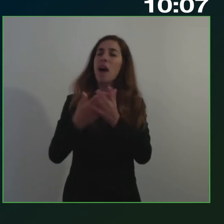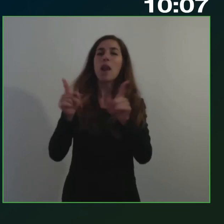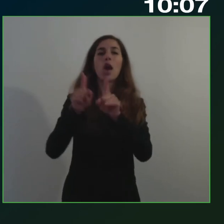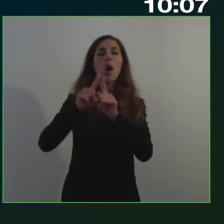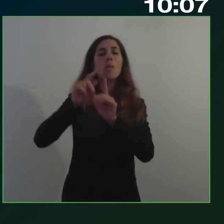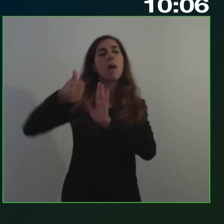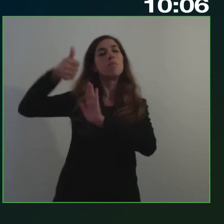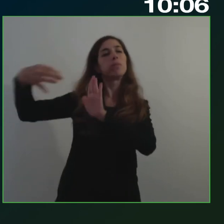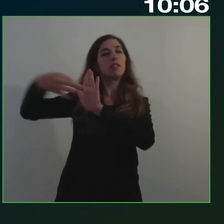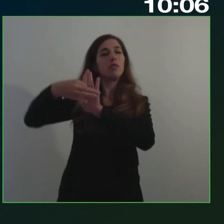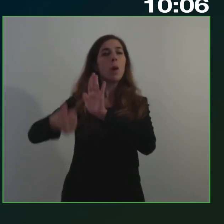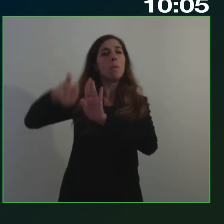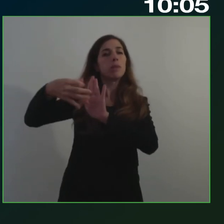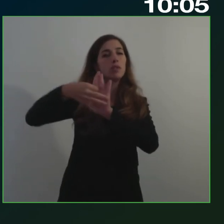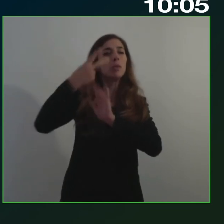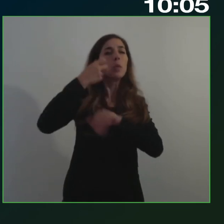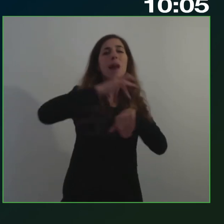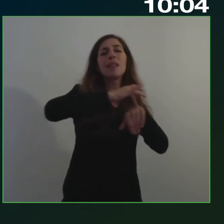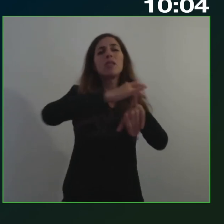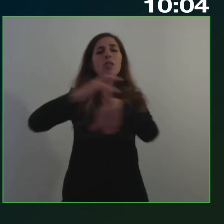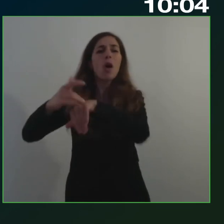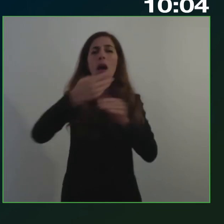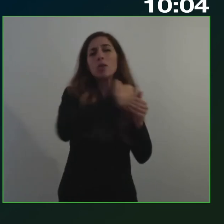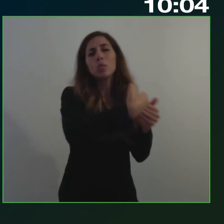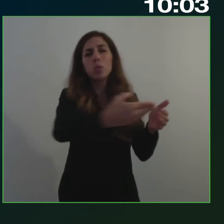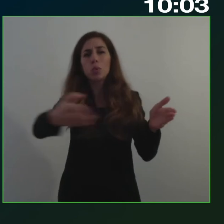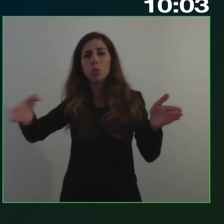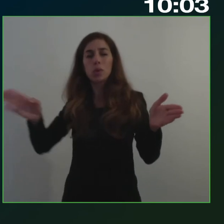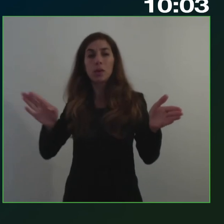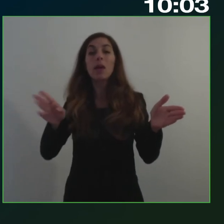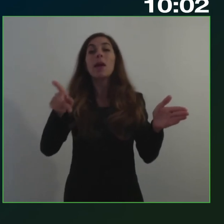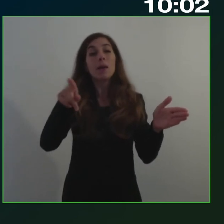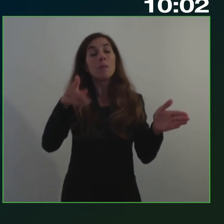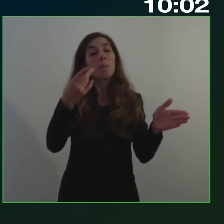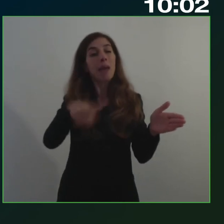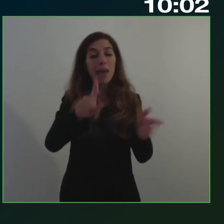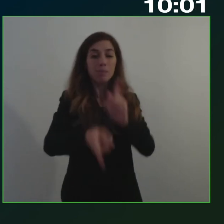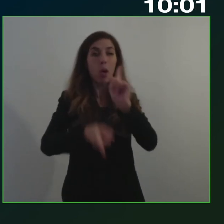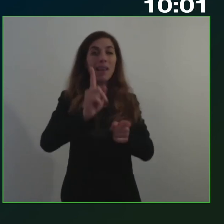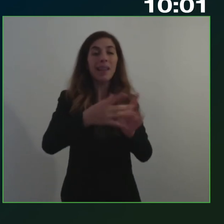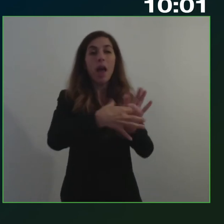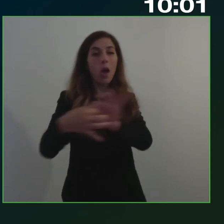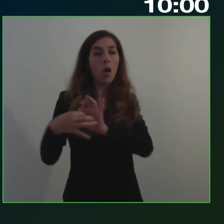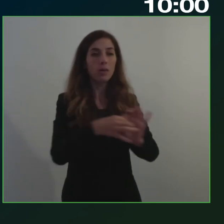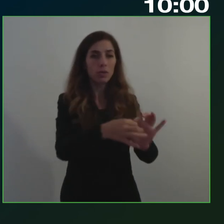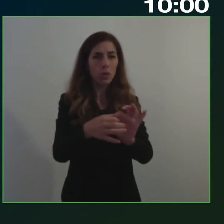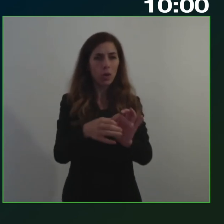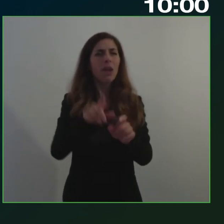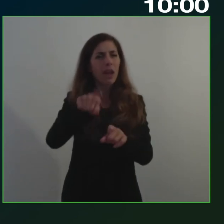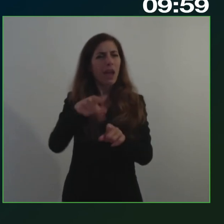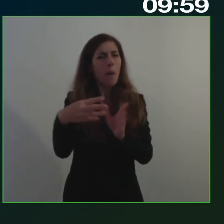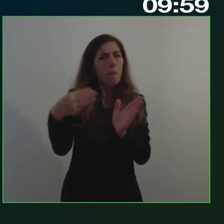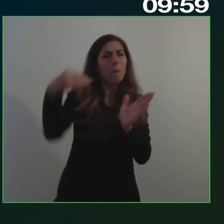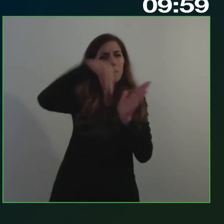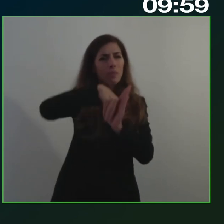di principio trasversale nell'attuazione delle politiche di coesione che addirittura diciamo è contenuto all'interno di una norma